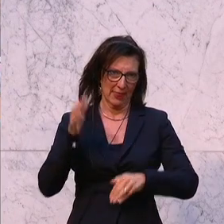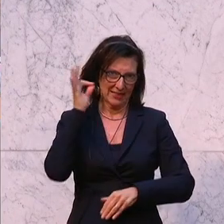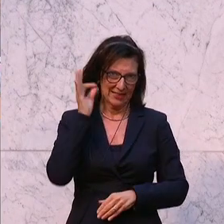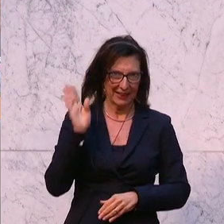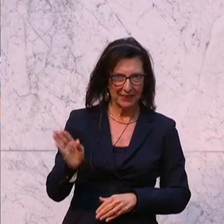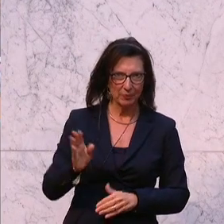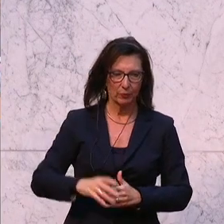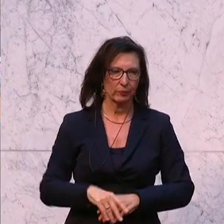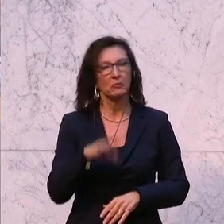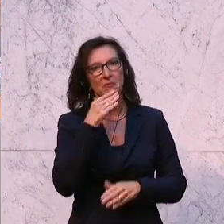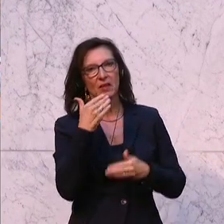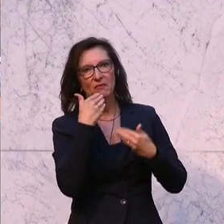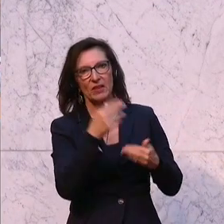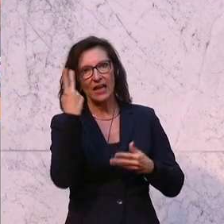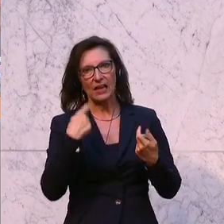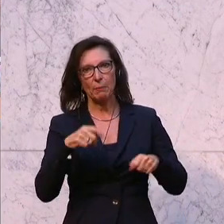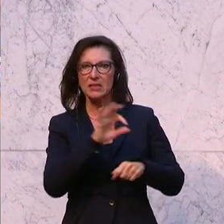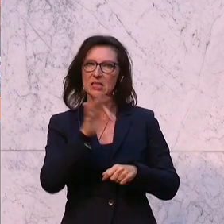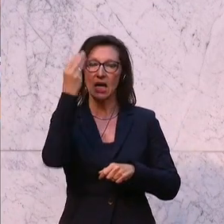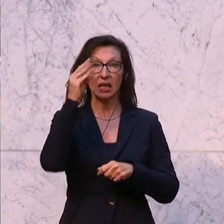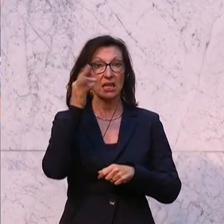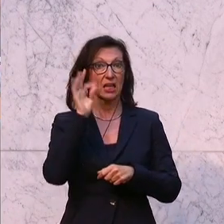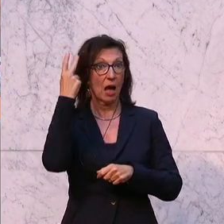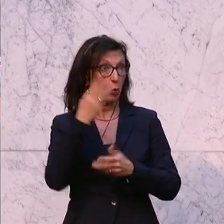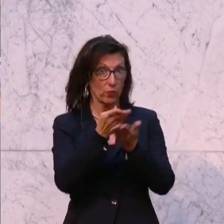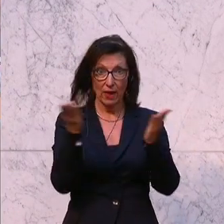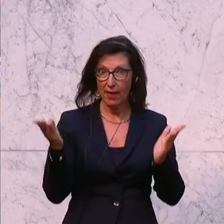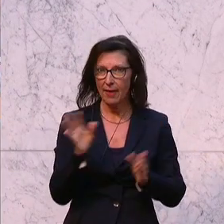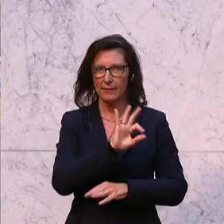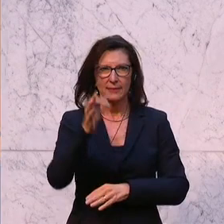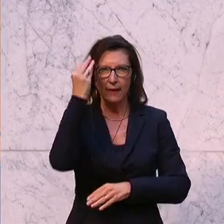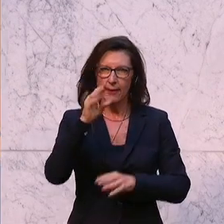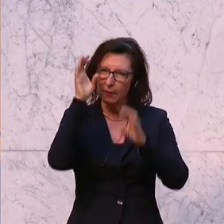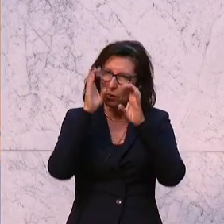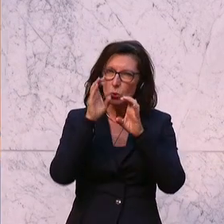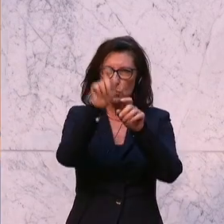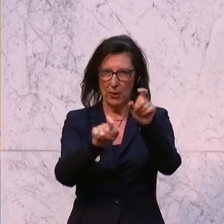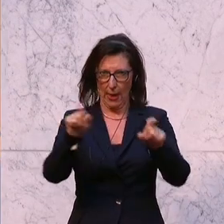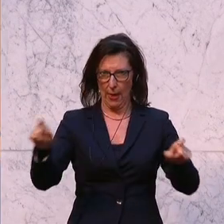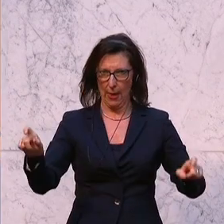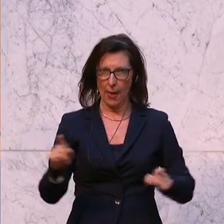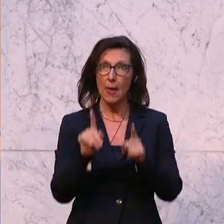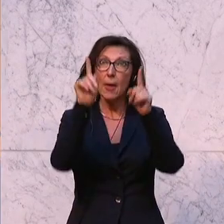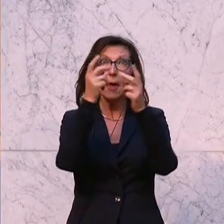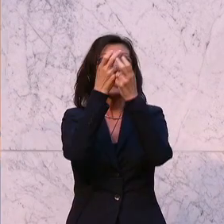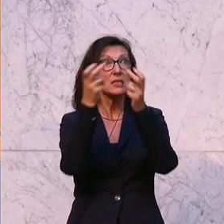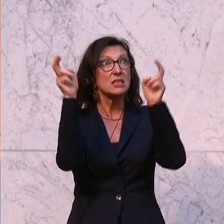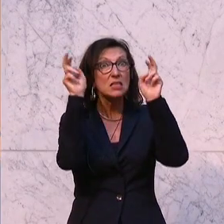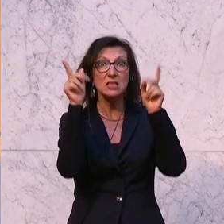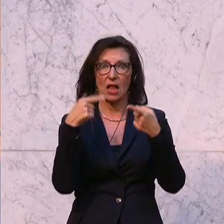Anlass für die Debatte ist der von, wie angesprochen, Kleine-Zeitung-Journalist Christian Weniger, demetisierte Fall Hans